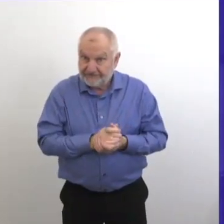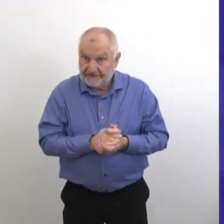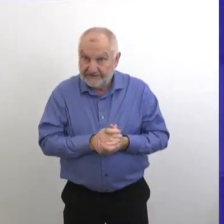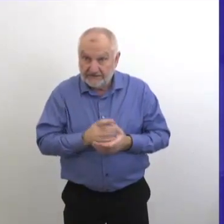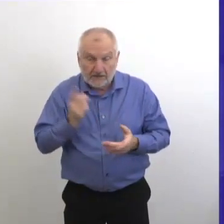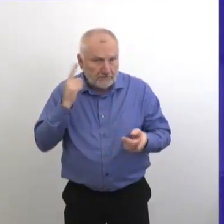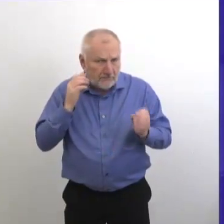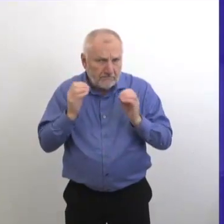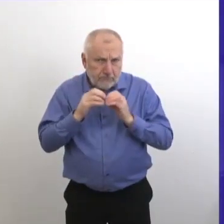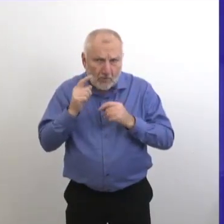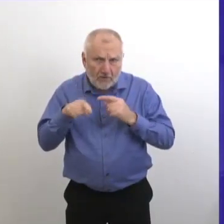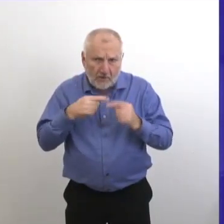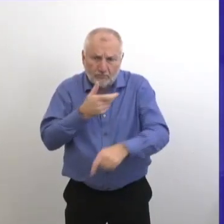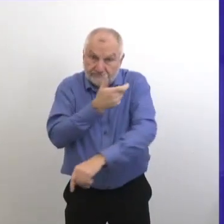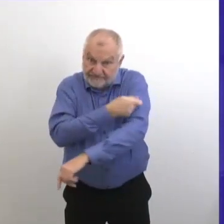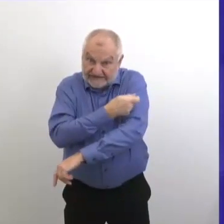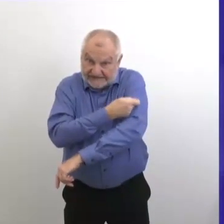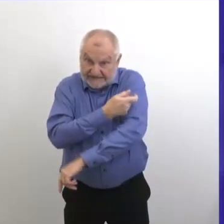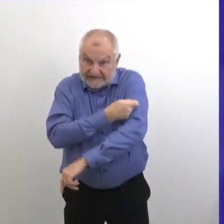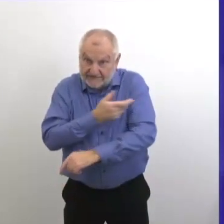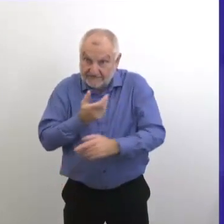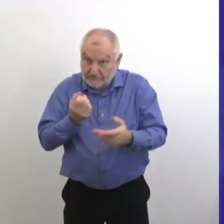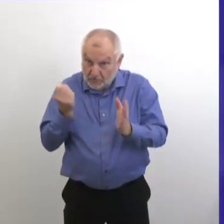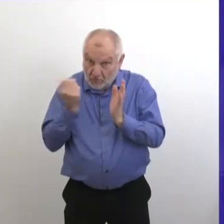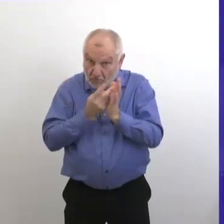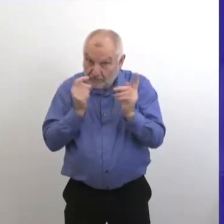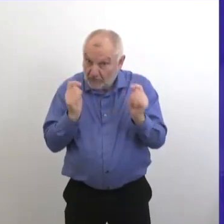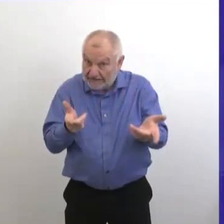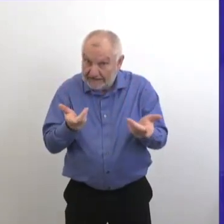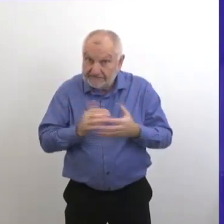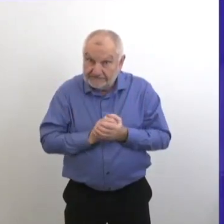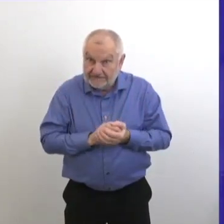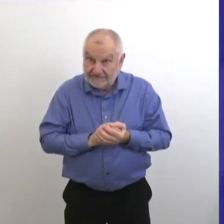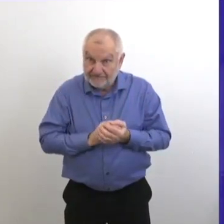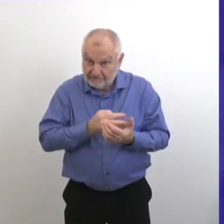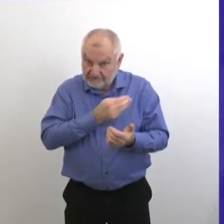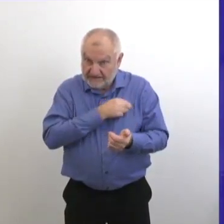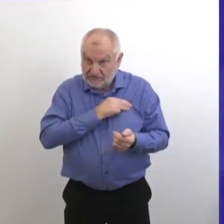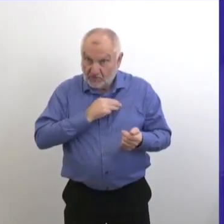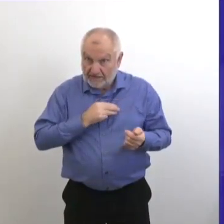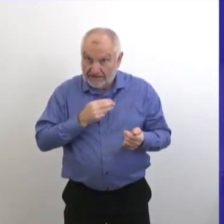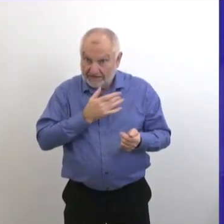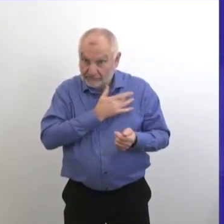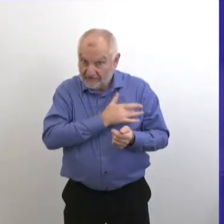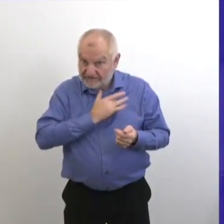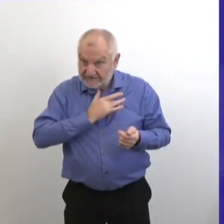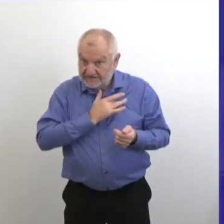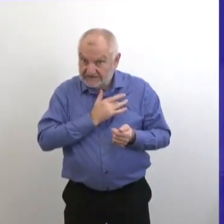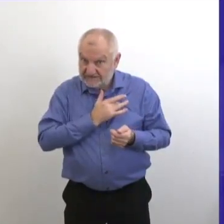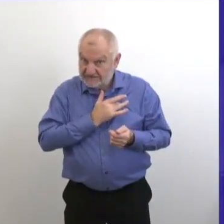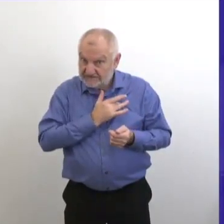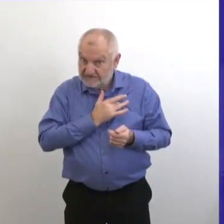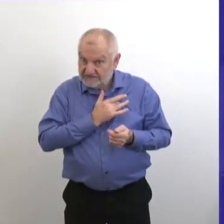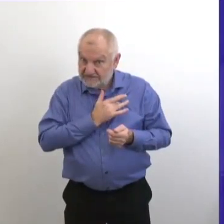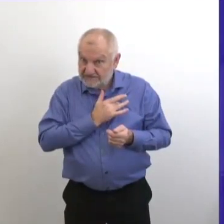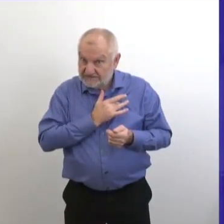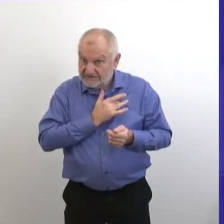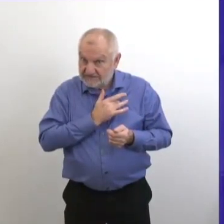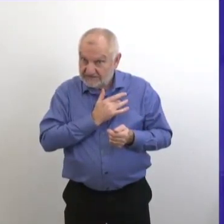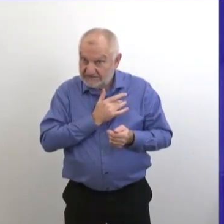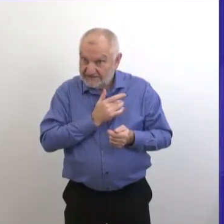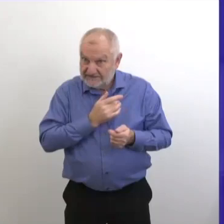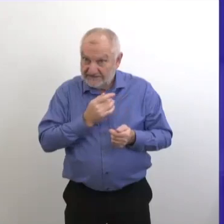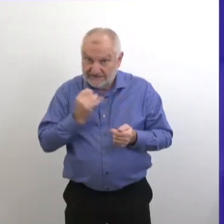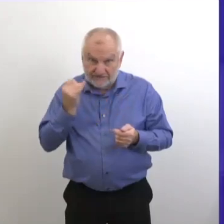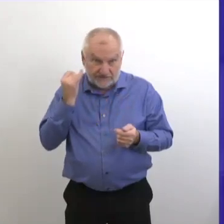Alors, on entend de plus en plus parler d'un vaccin qui va être approuvé rapidement. Est-ce que le Manitoba est en bonne position en ce qui